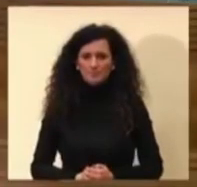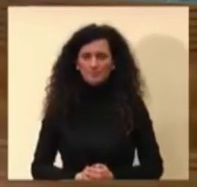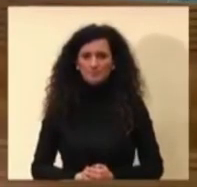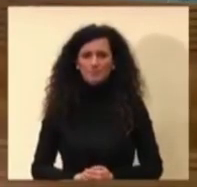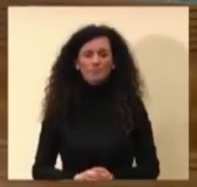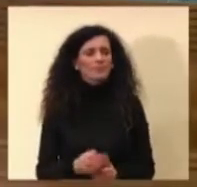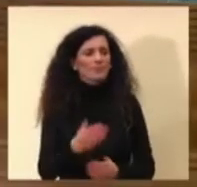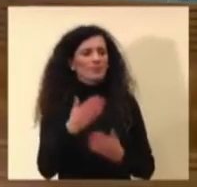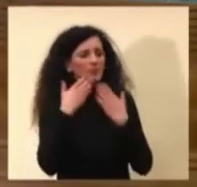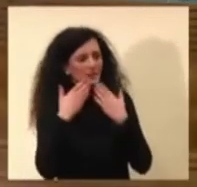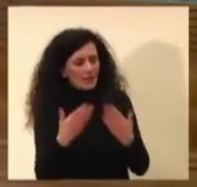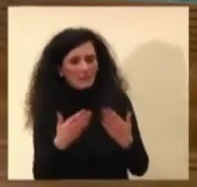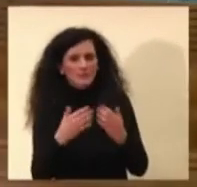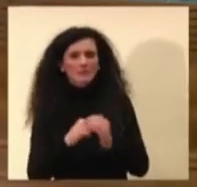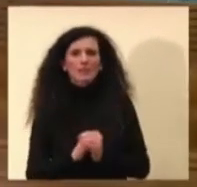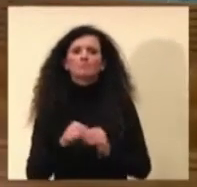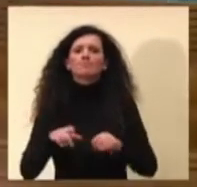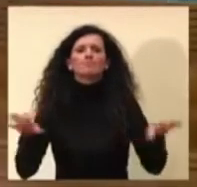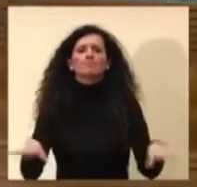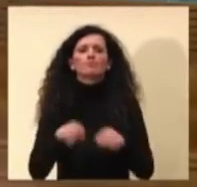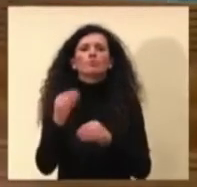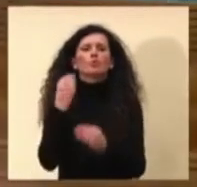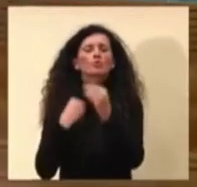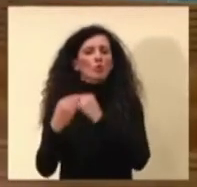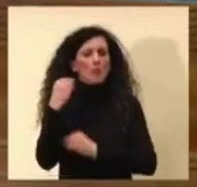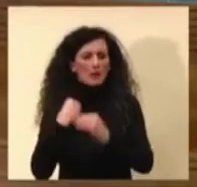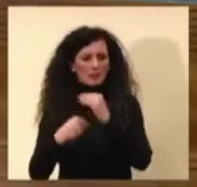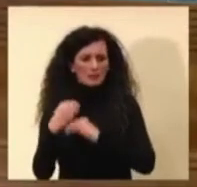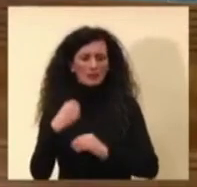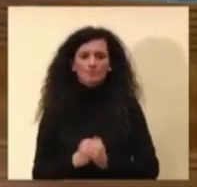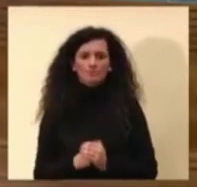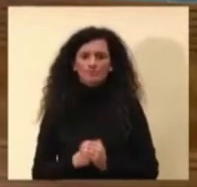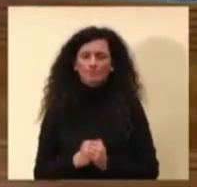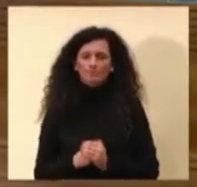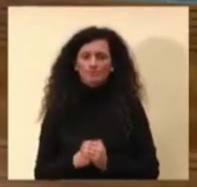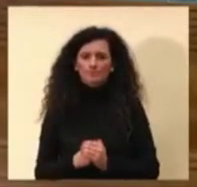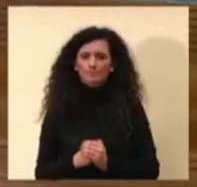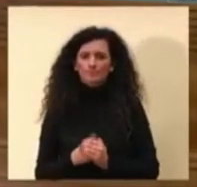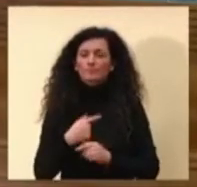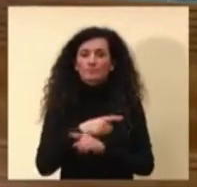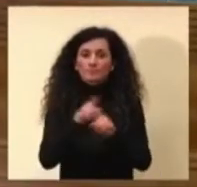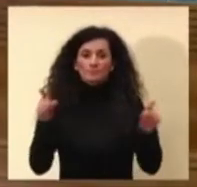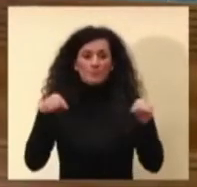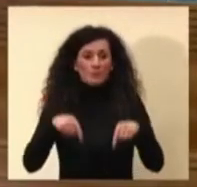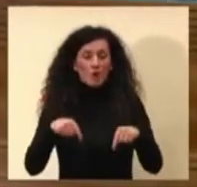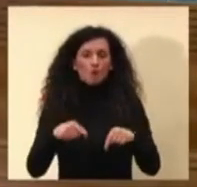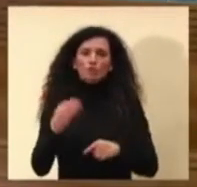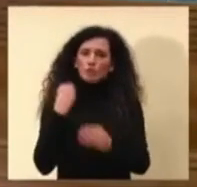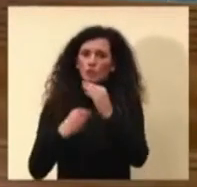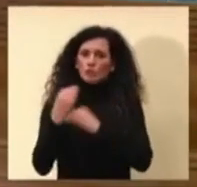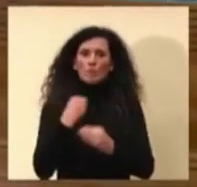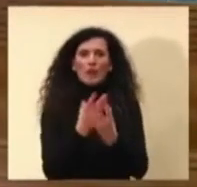Grazie, diamo spazio alle domande, vi chiederei, visto che siete in tanti oggi,